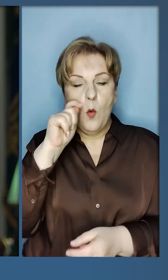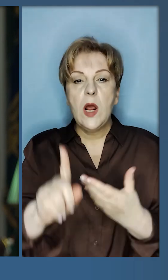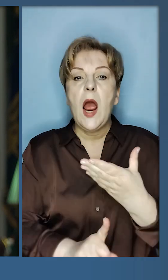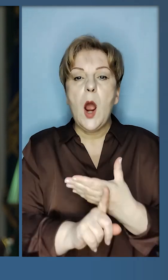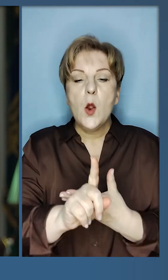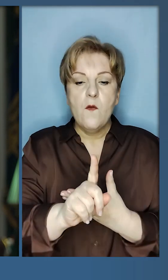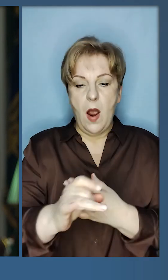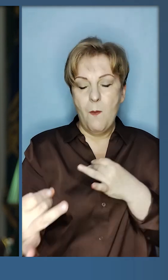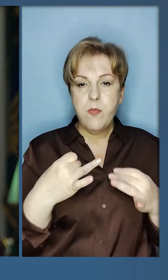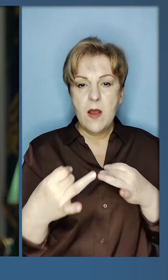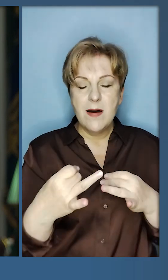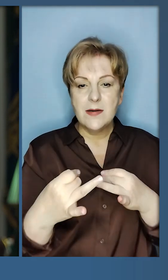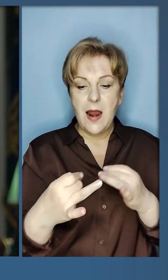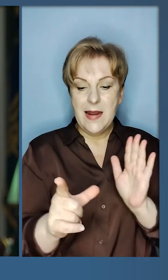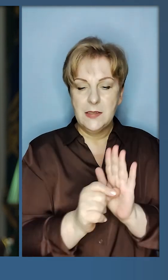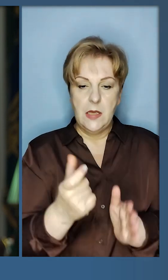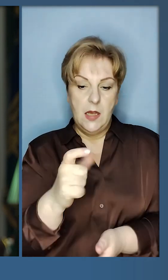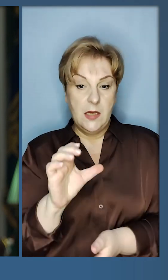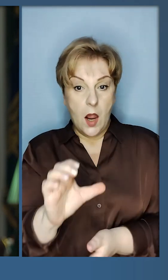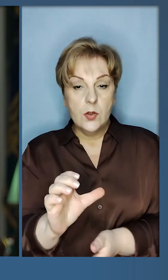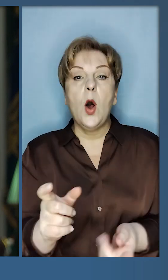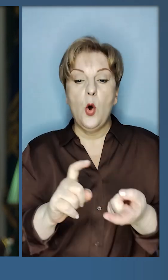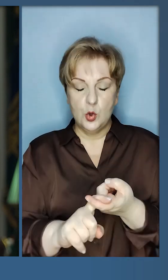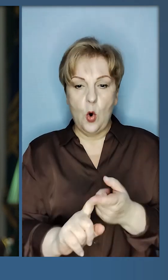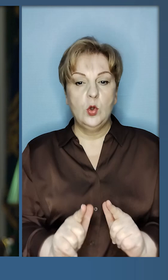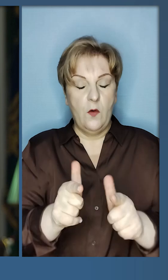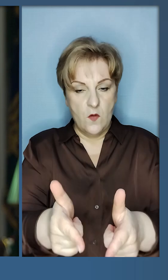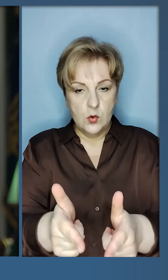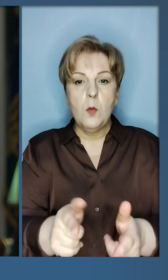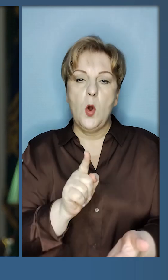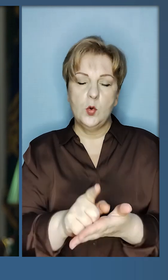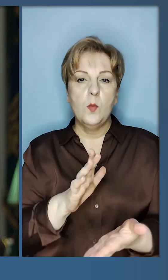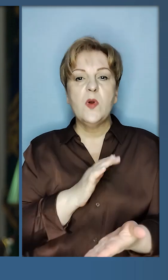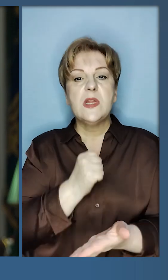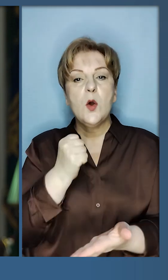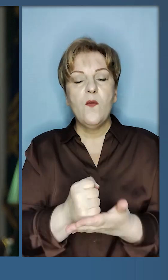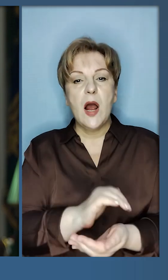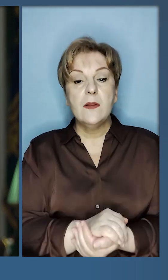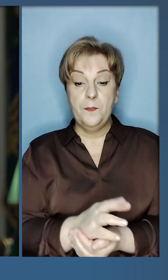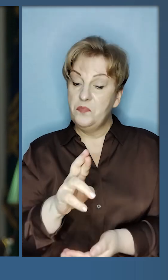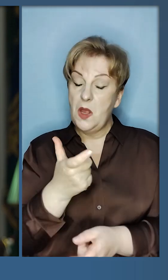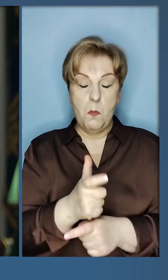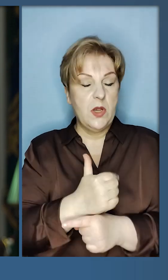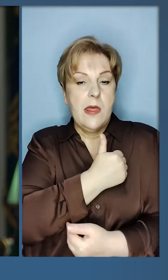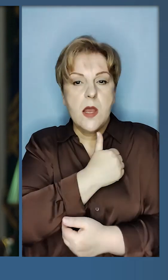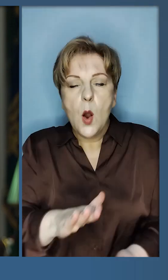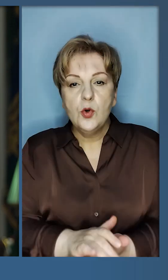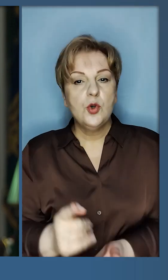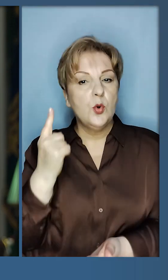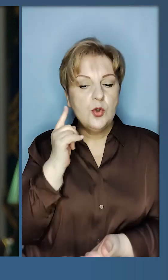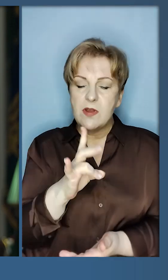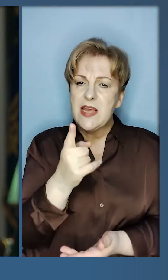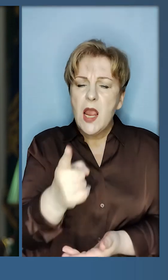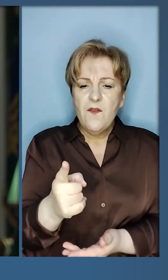щоб Україна почала переговори з ЄС щодо вступу, повинен бути ухвалений. І я більше не хочу